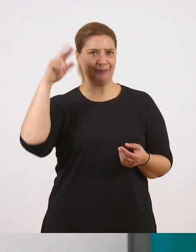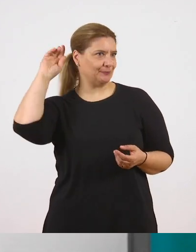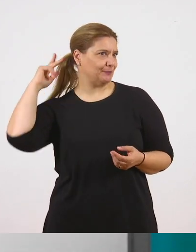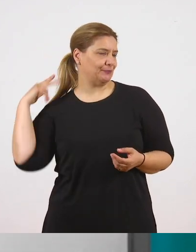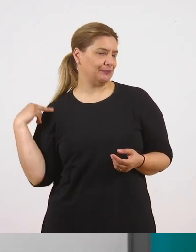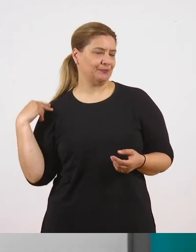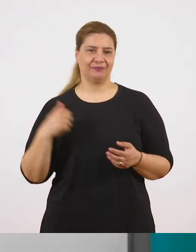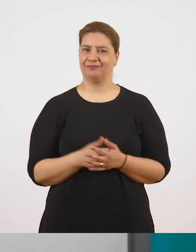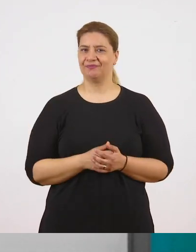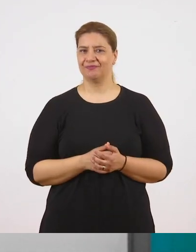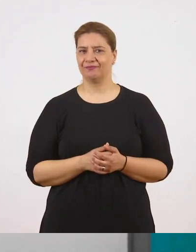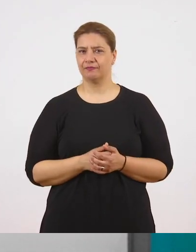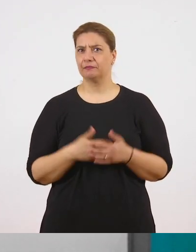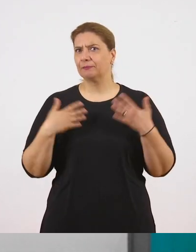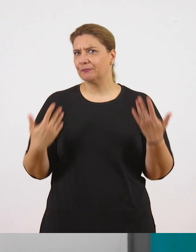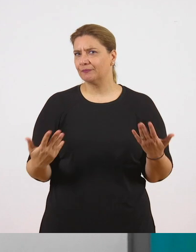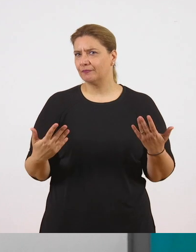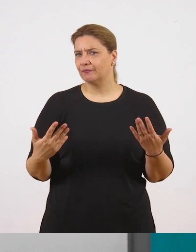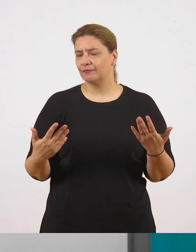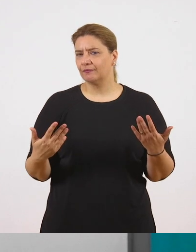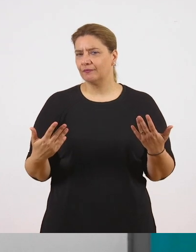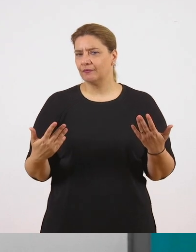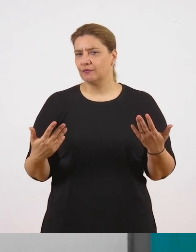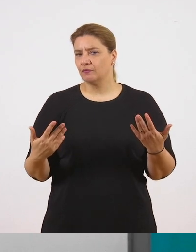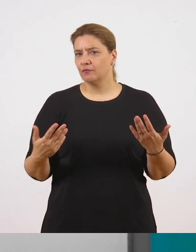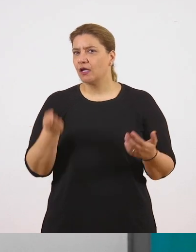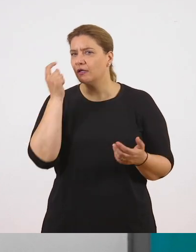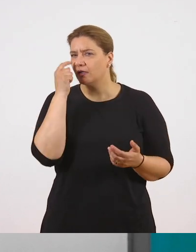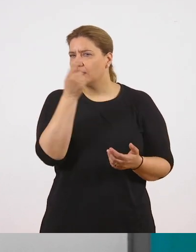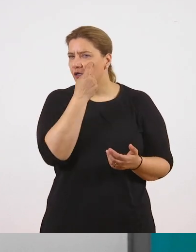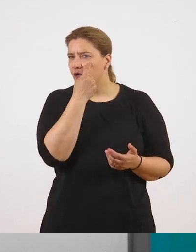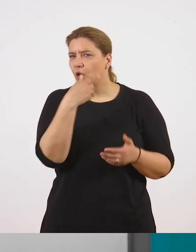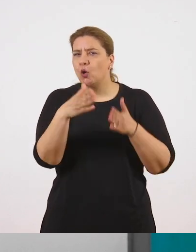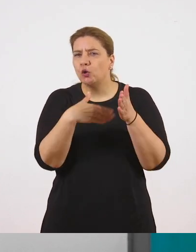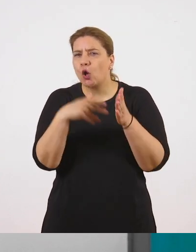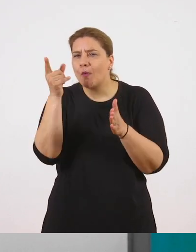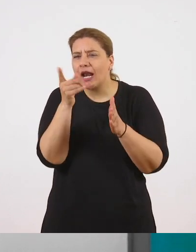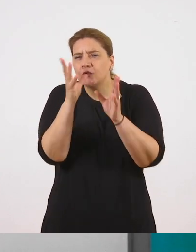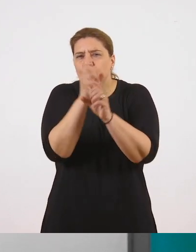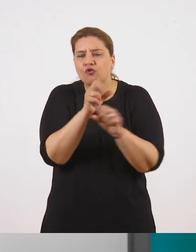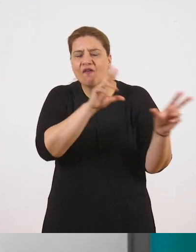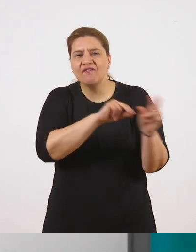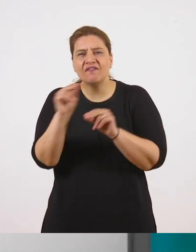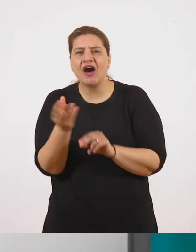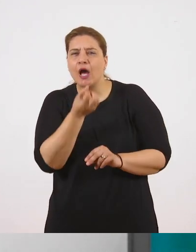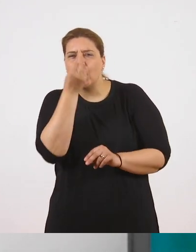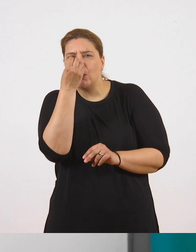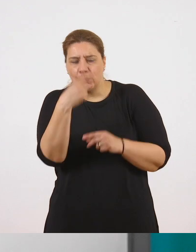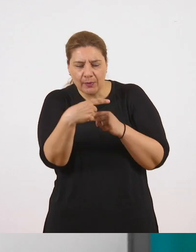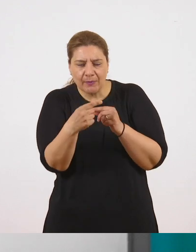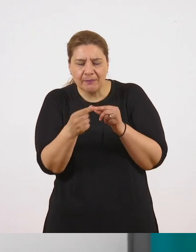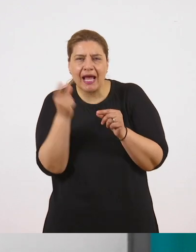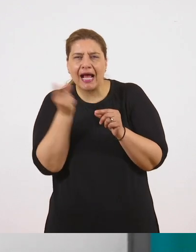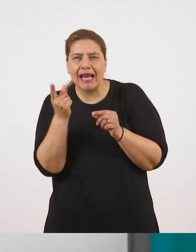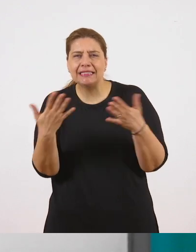λέτε, τι εικόνα φτιάχνουμε για αυτά τα σκούρα γαλάζια μάτια που μοιάζουν με τα μη μελισμόνι, τα